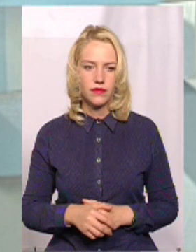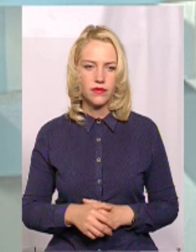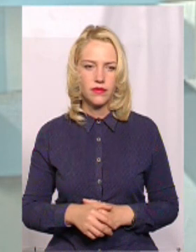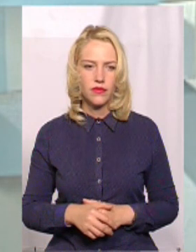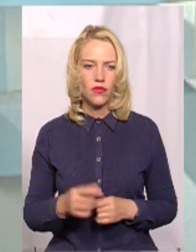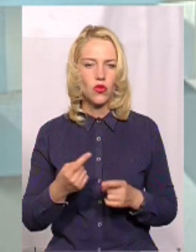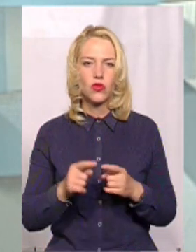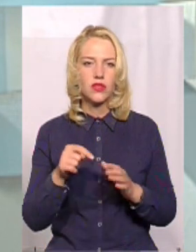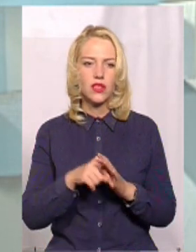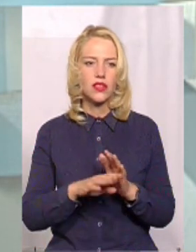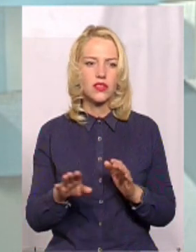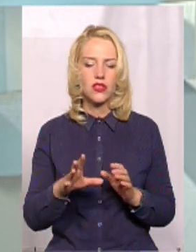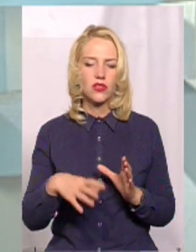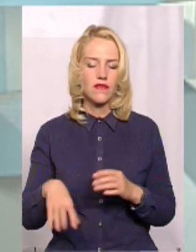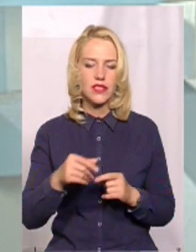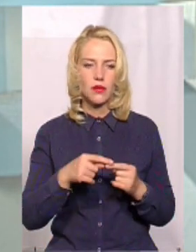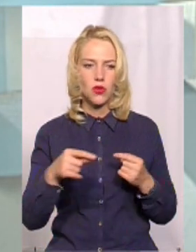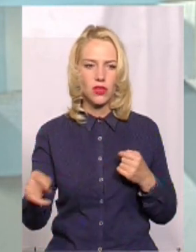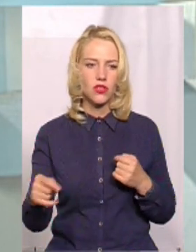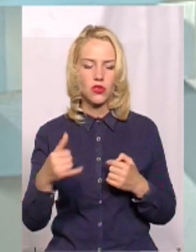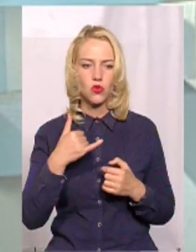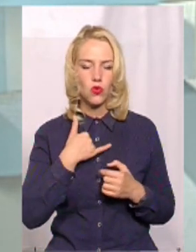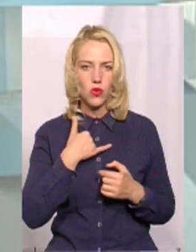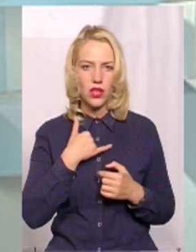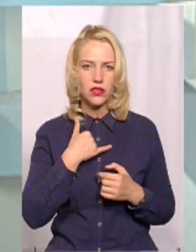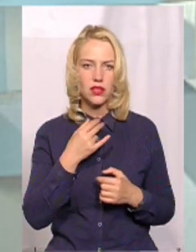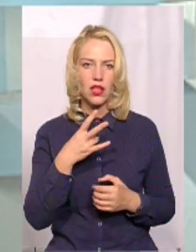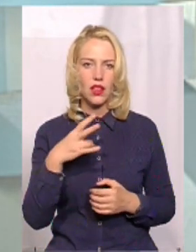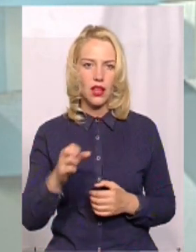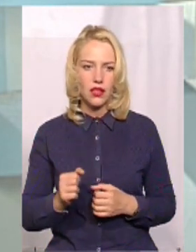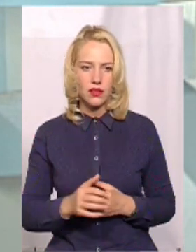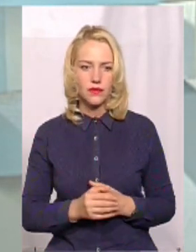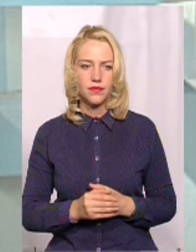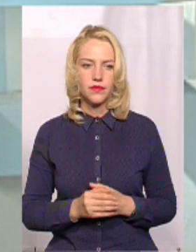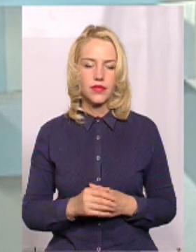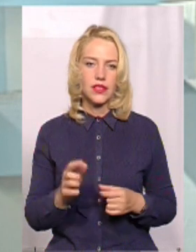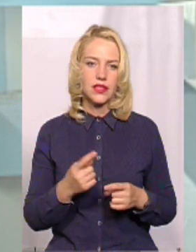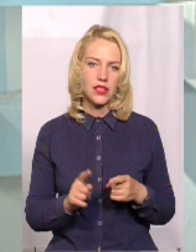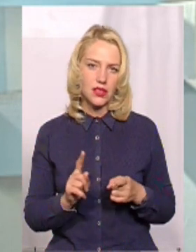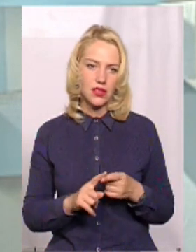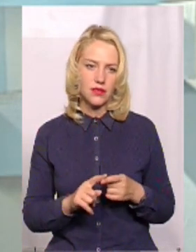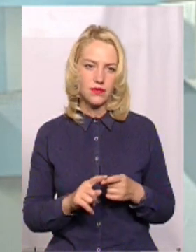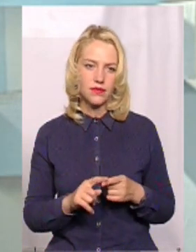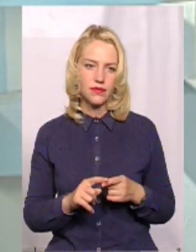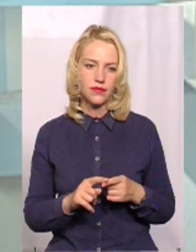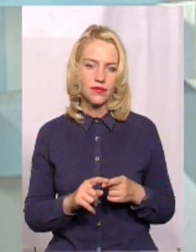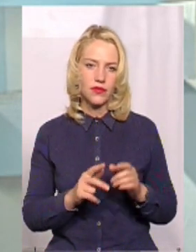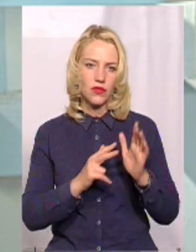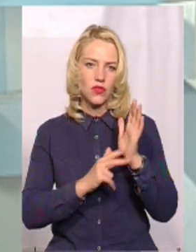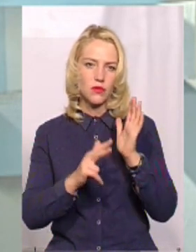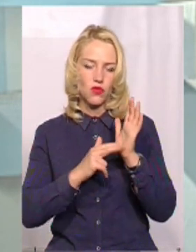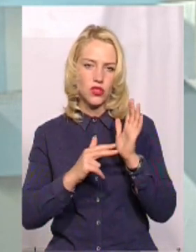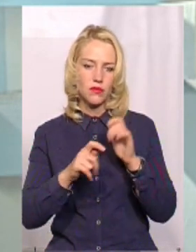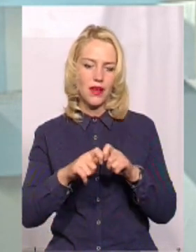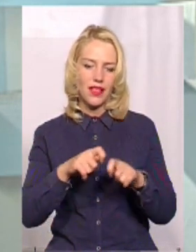Але це ж не означає, що на всі протяжності. У нас за цих, треба б казати, 88